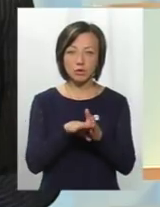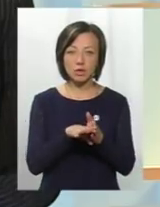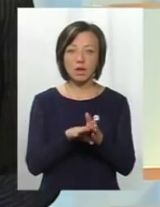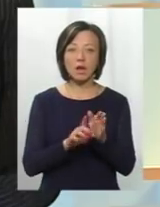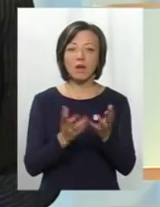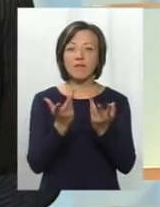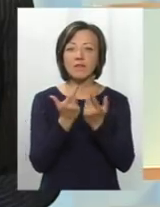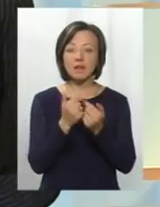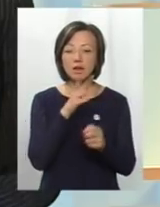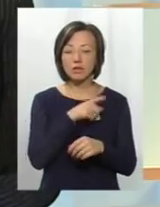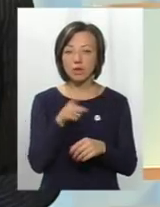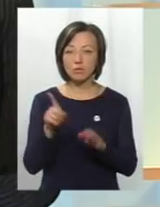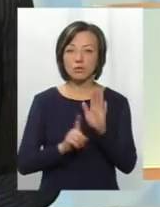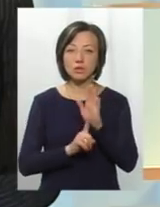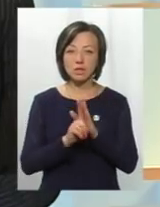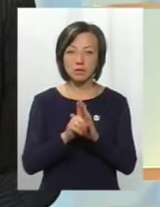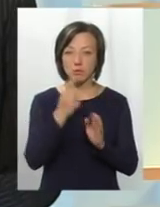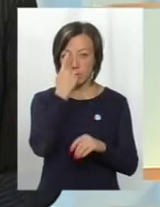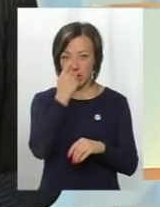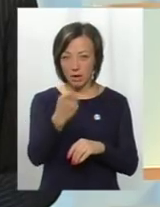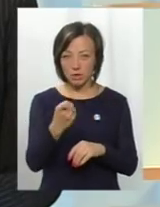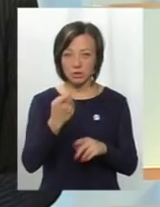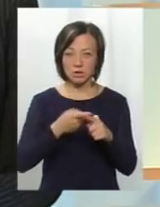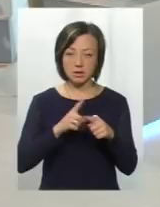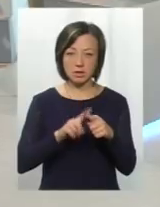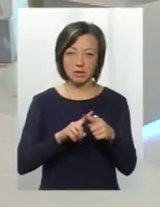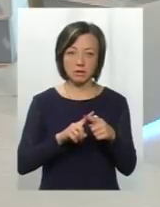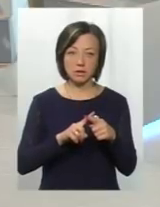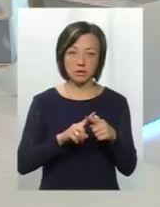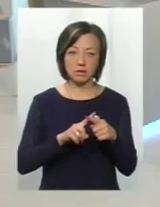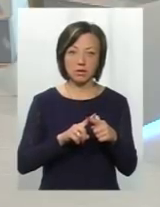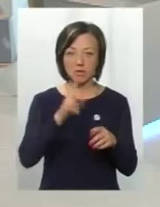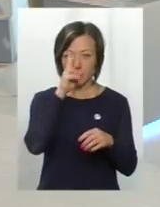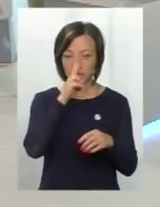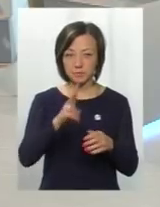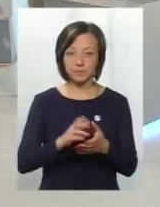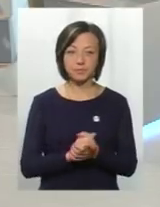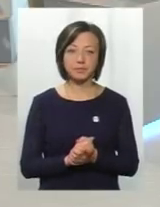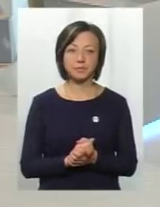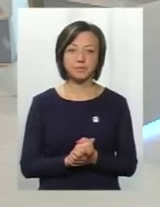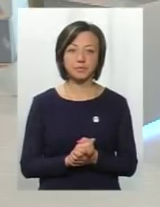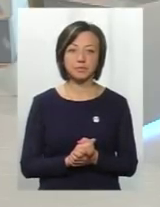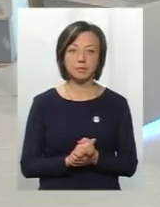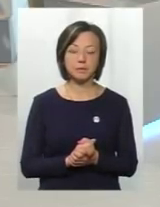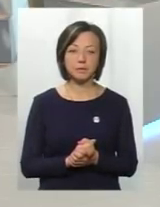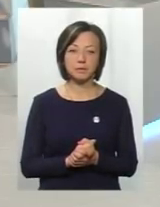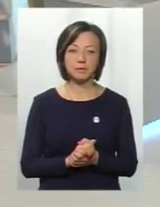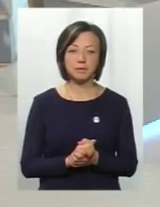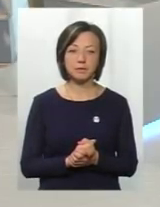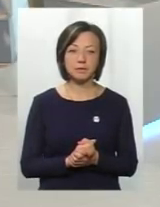почнеться саме з часу попередження тих двох місяців. Я би хотіла заважити одну річ, що